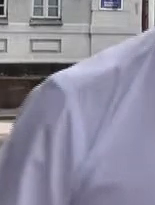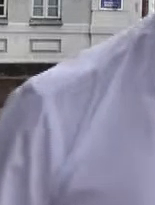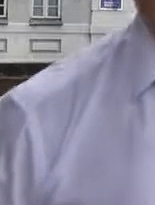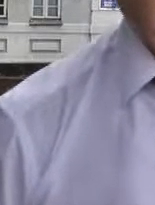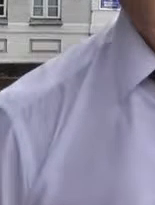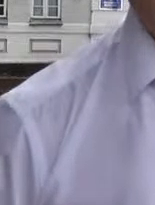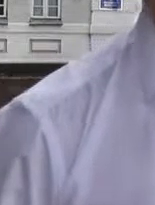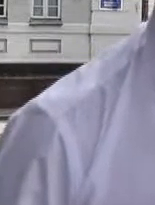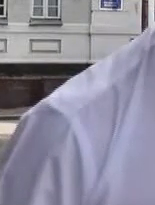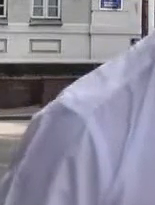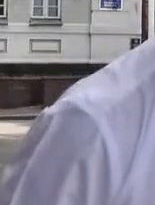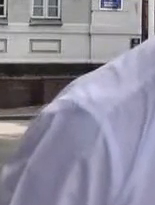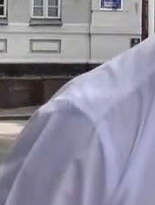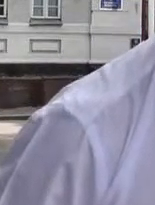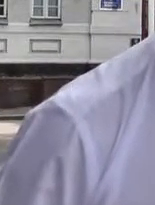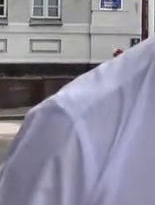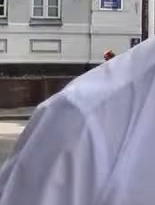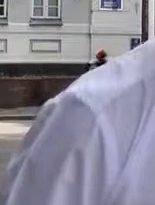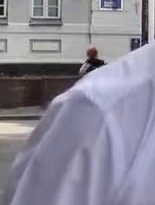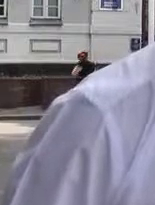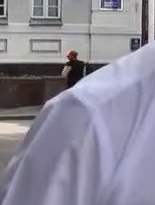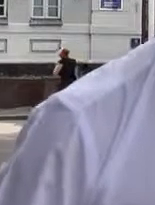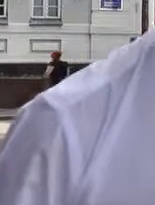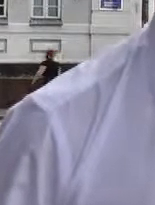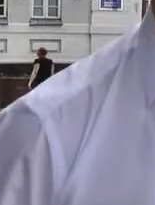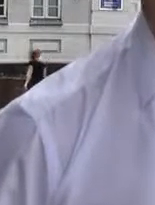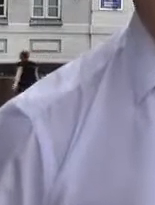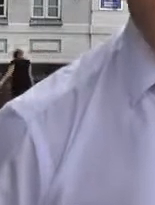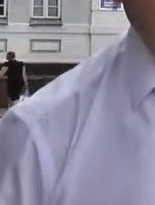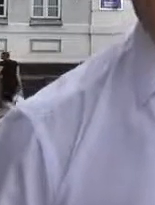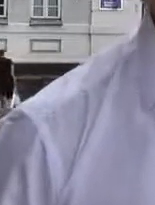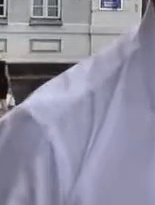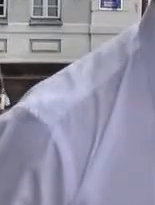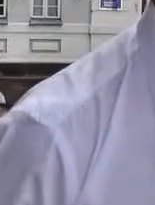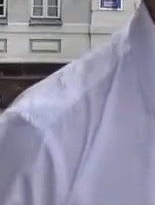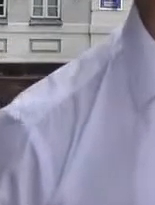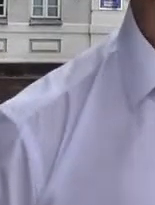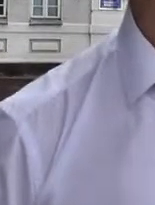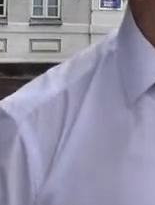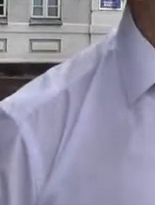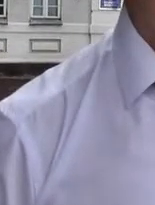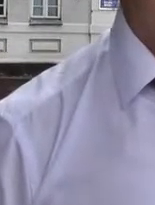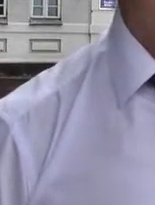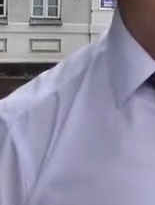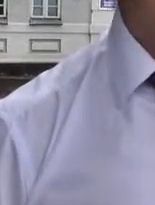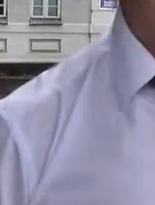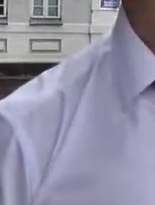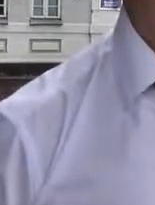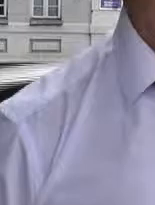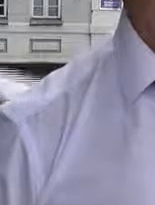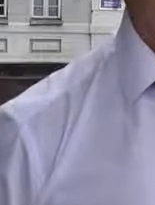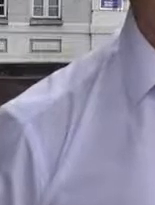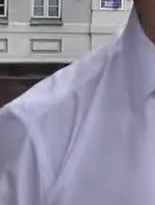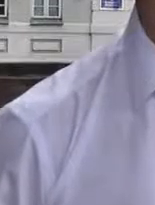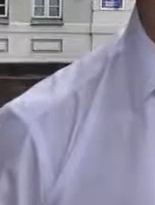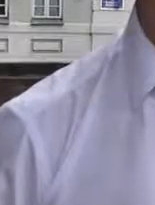витрати умовного палива, вони найнижчі в Україні. Я це офіційно підтверджую. І що